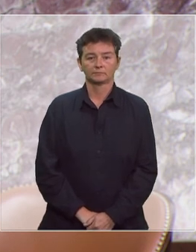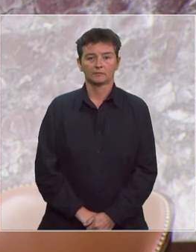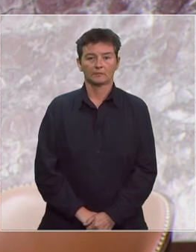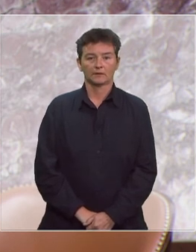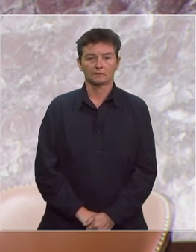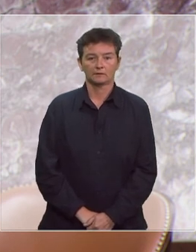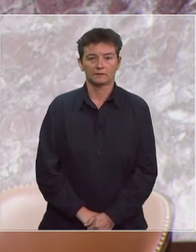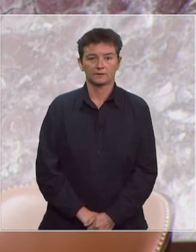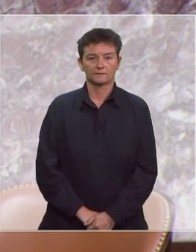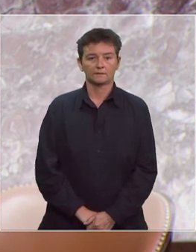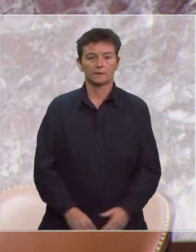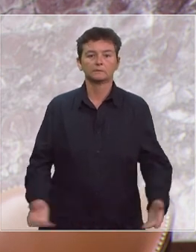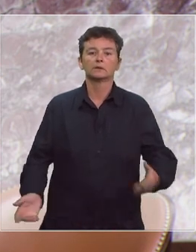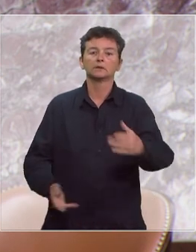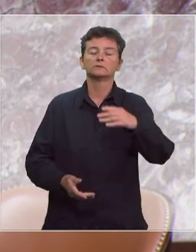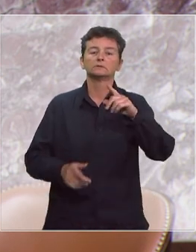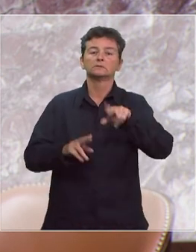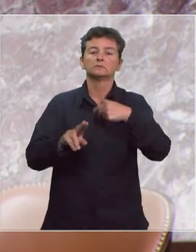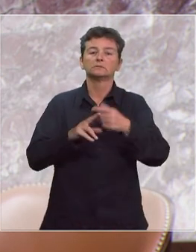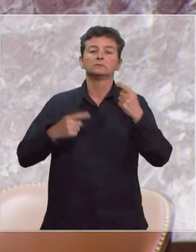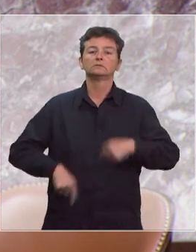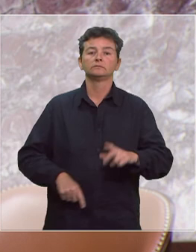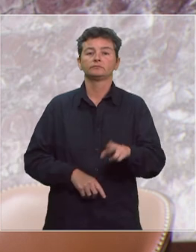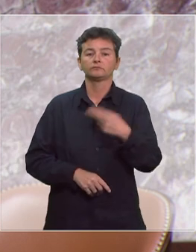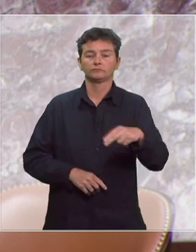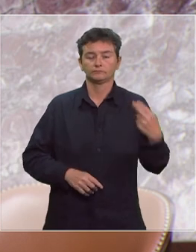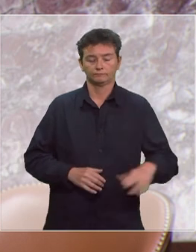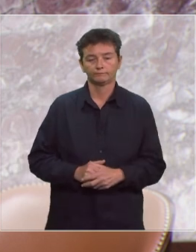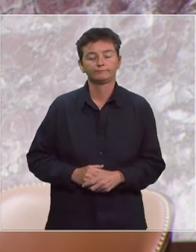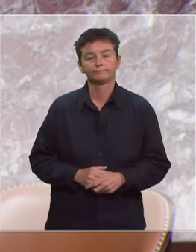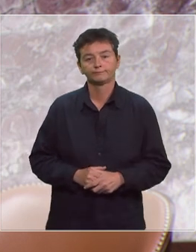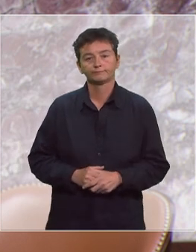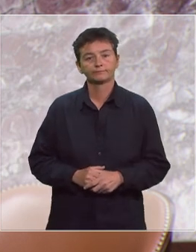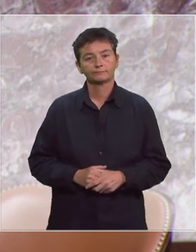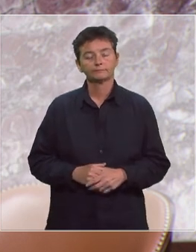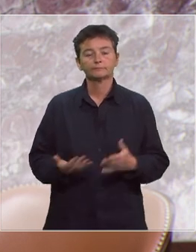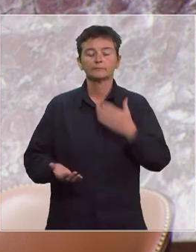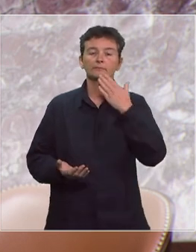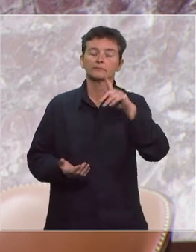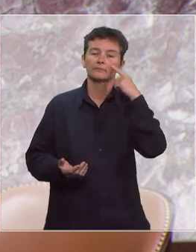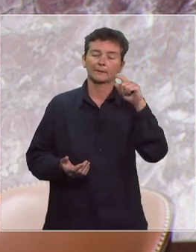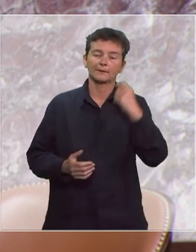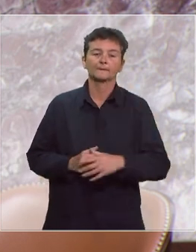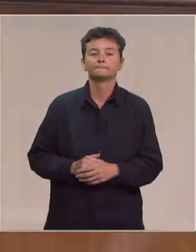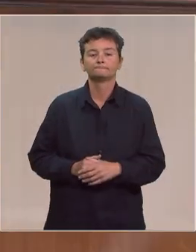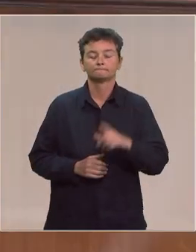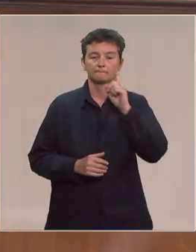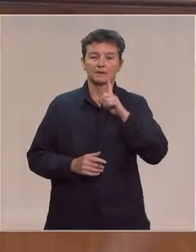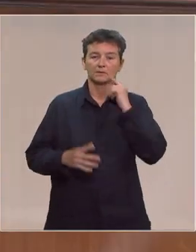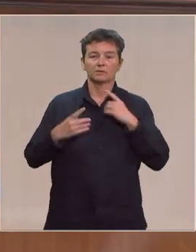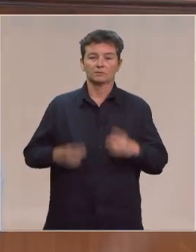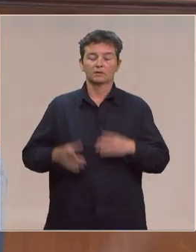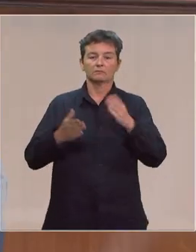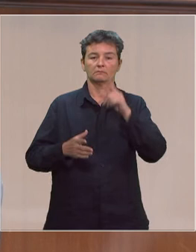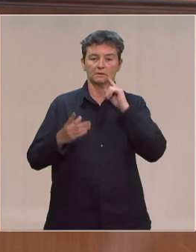est à monsieur Jean-Michel Blanquer ministre de l'éducation nationale et de la jeunesse merci monsieur le président mesdames et messieurs les députés